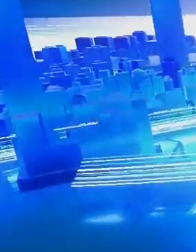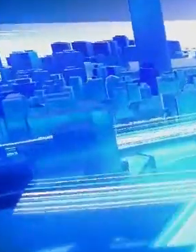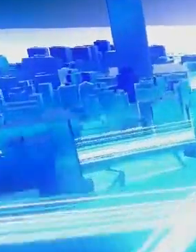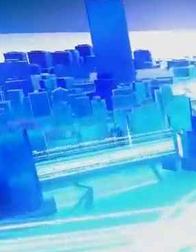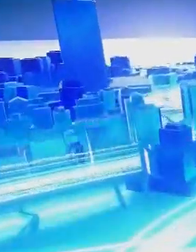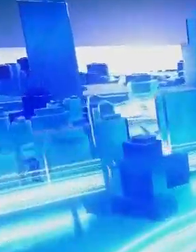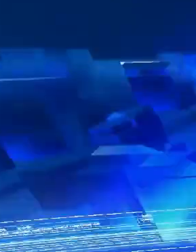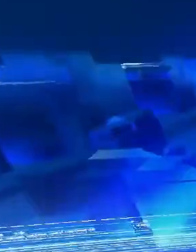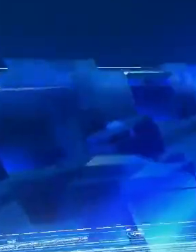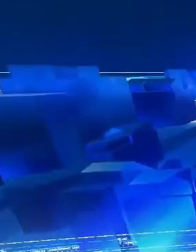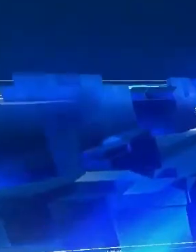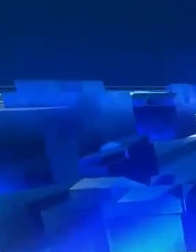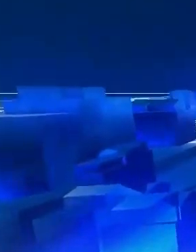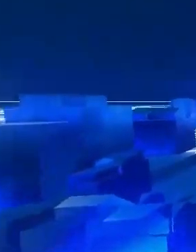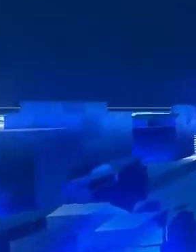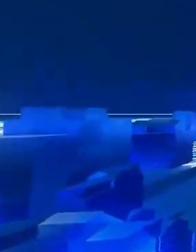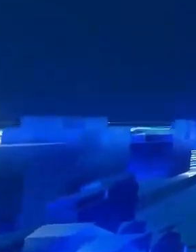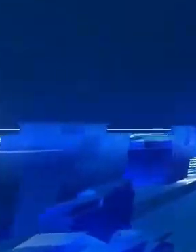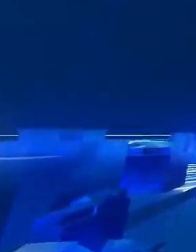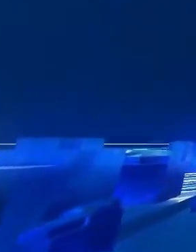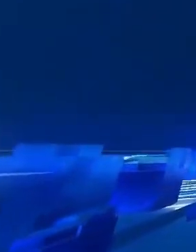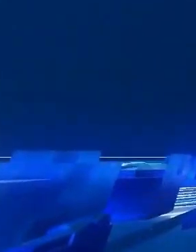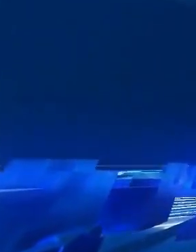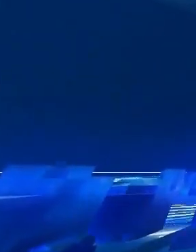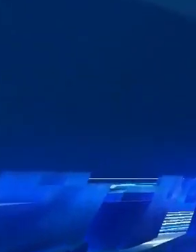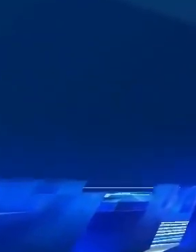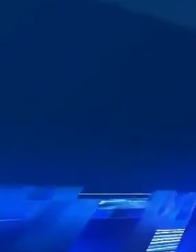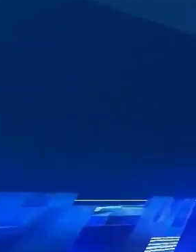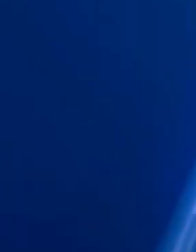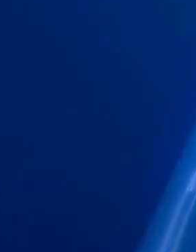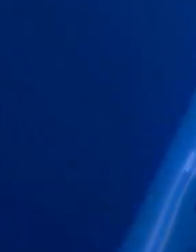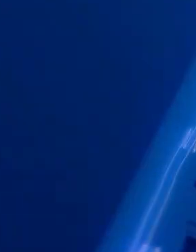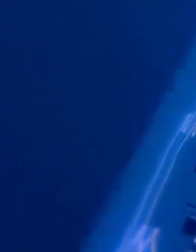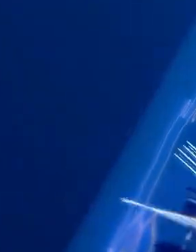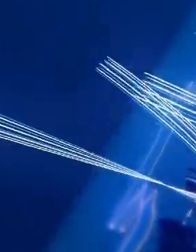Të shqiemi së rishnesër,